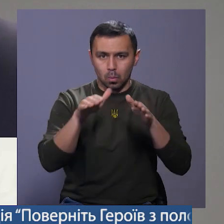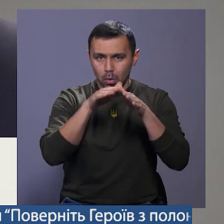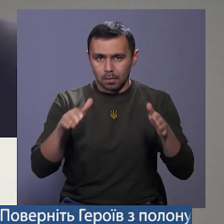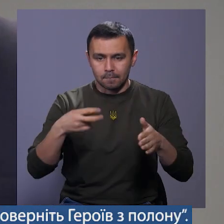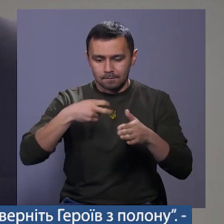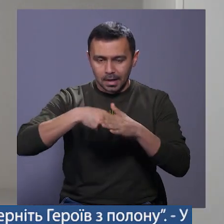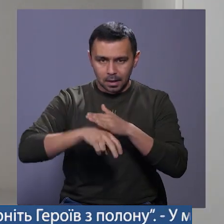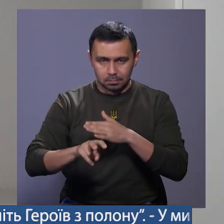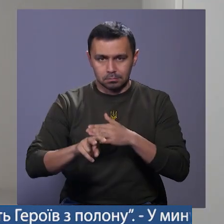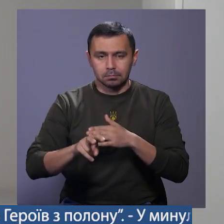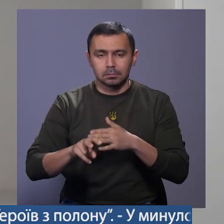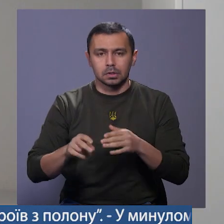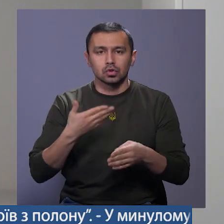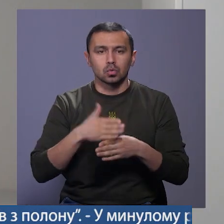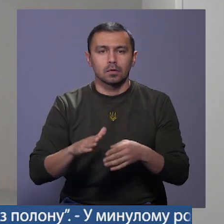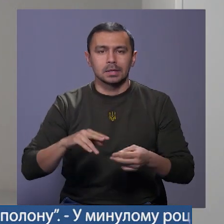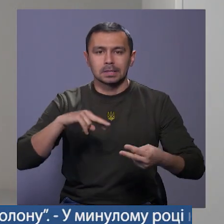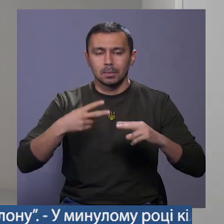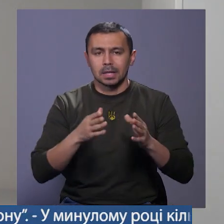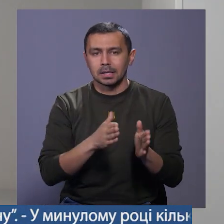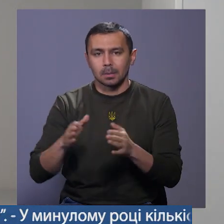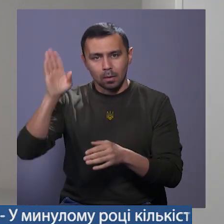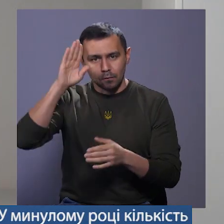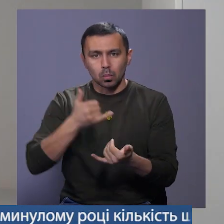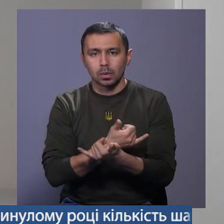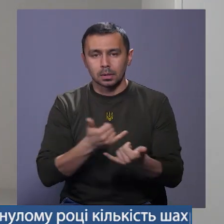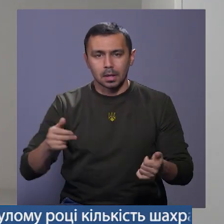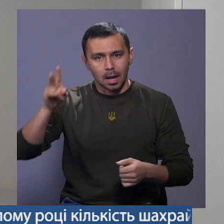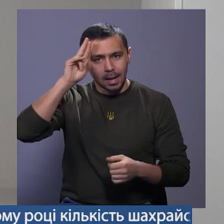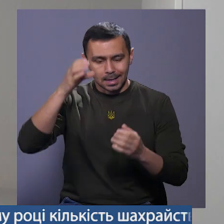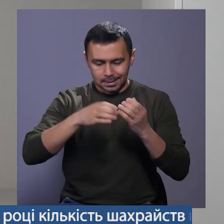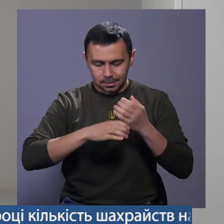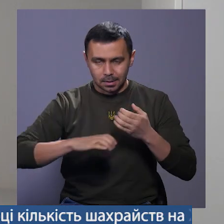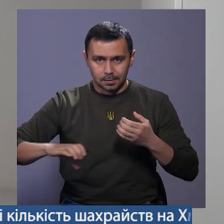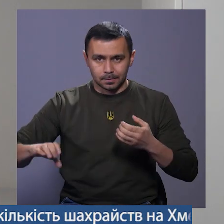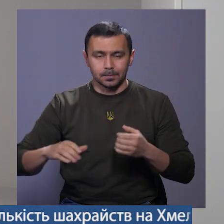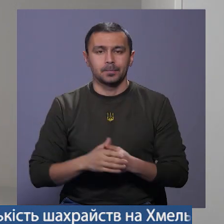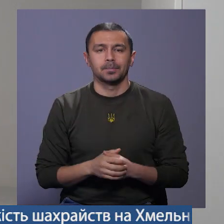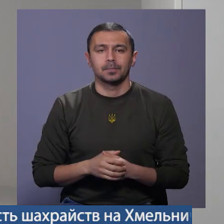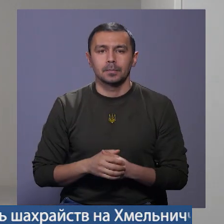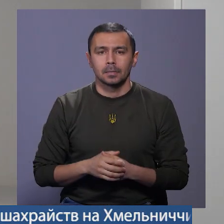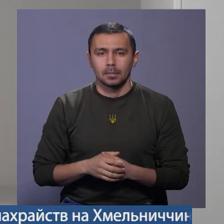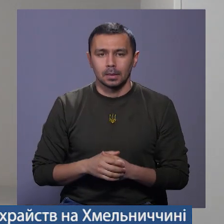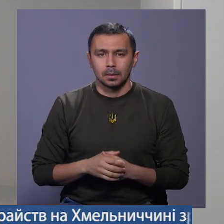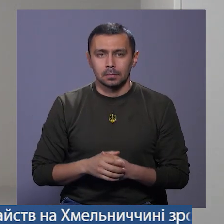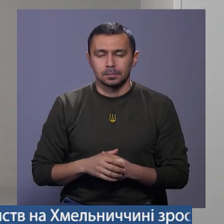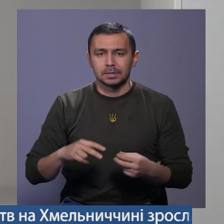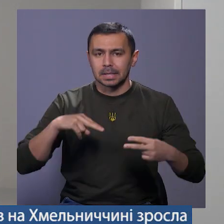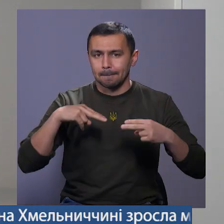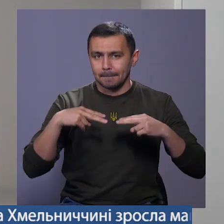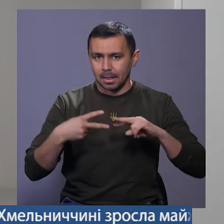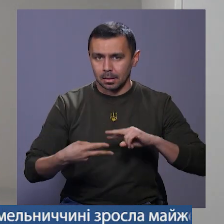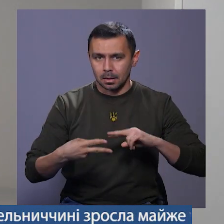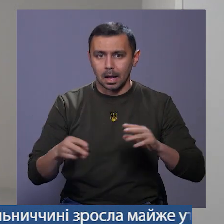вихідну покрівлю. Частково замінена система водопостачання, каналізаційне водовідведення, замінена